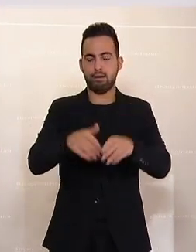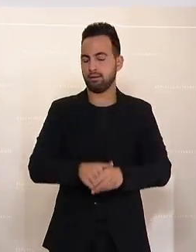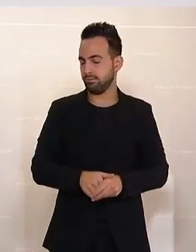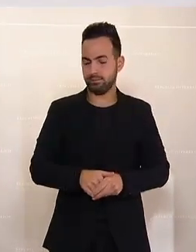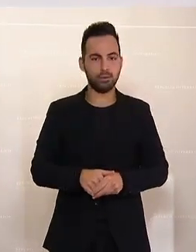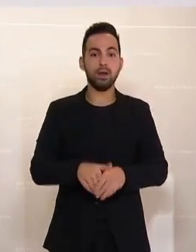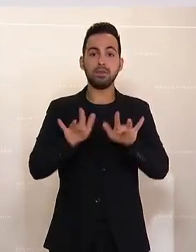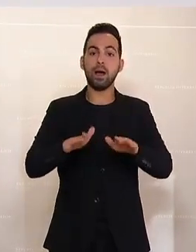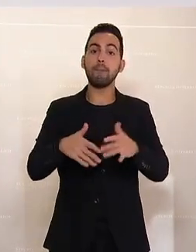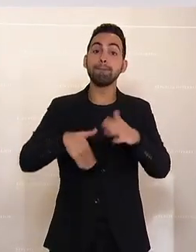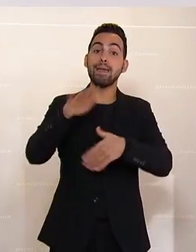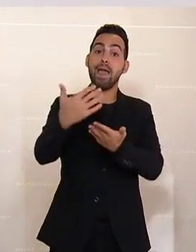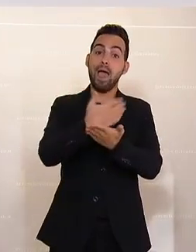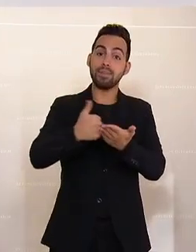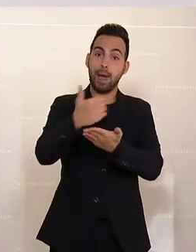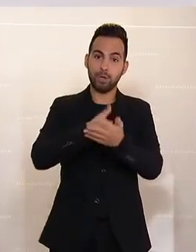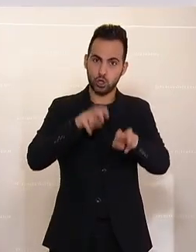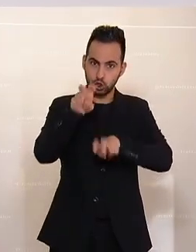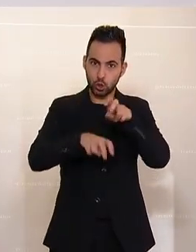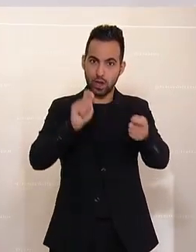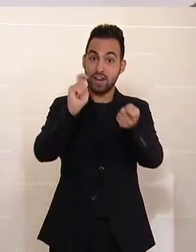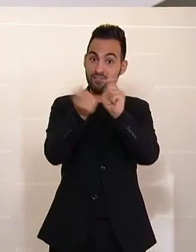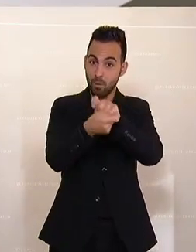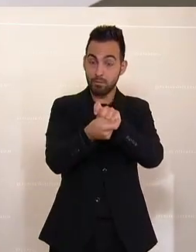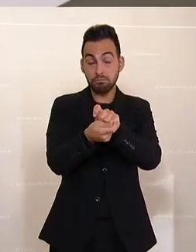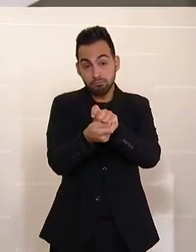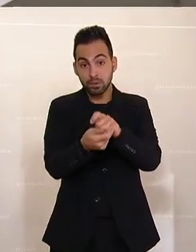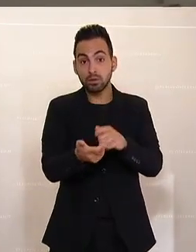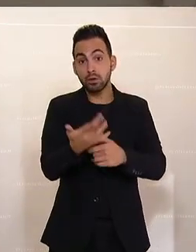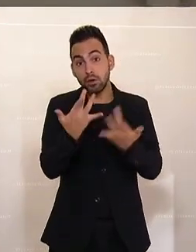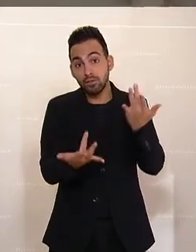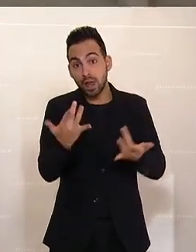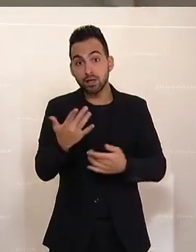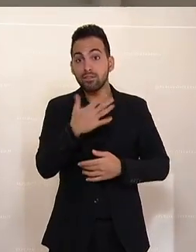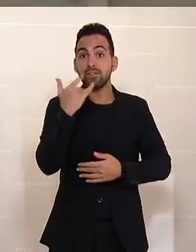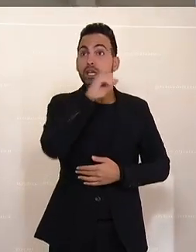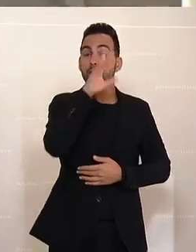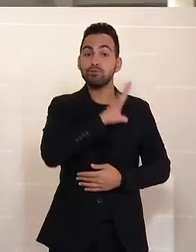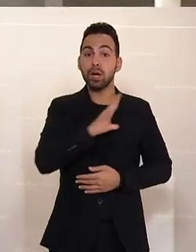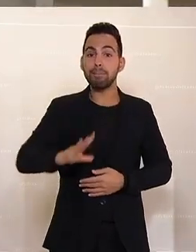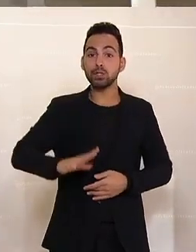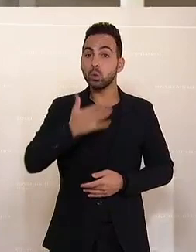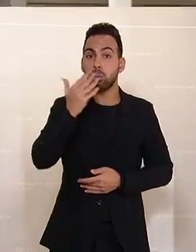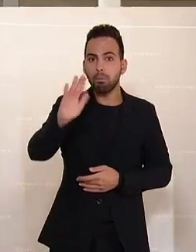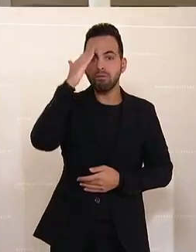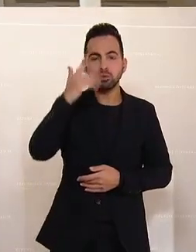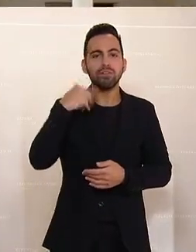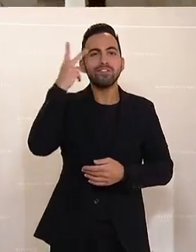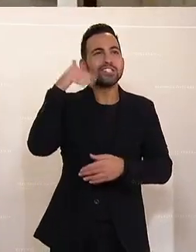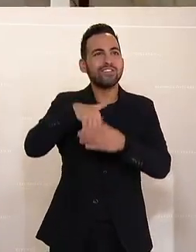dass die Mehreinnahmen aus dieser Steuerreform, und vielleicht ist das vielen Bürgermeistern noch nicht bewusst in diesem Land, was das für sie bedeutet,